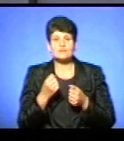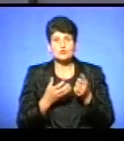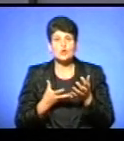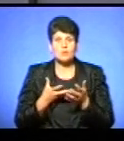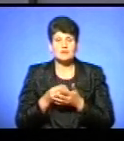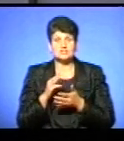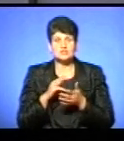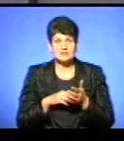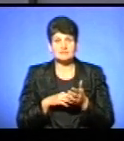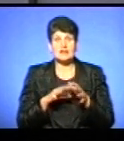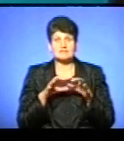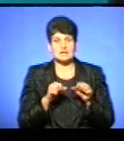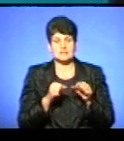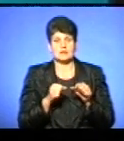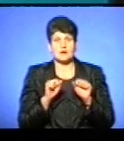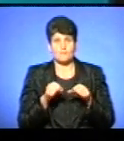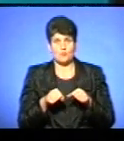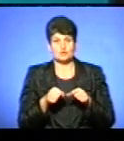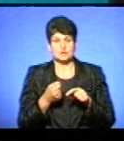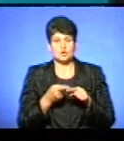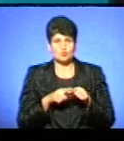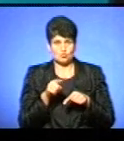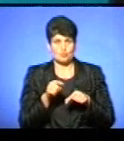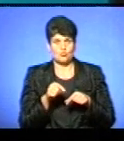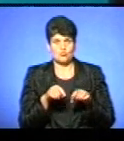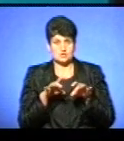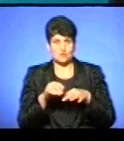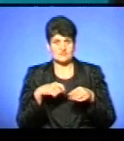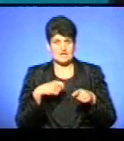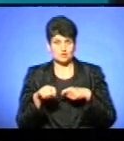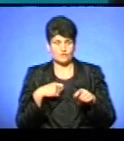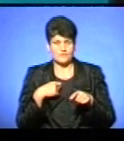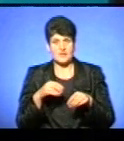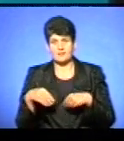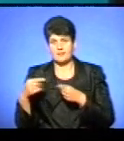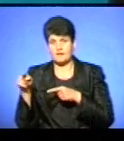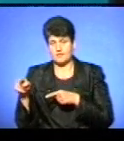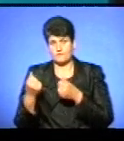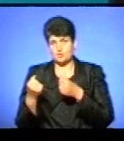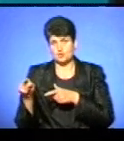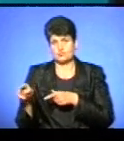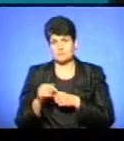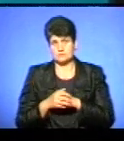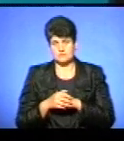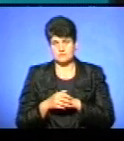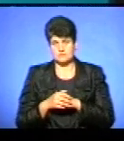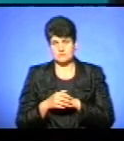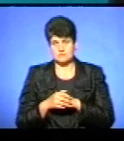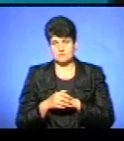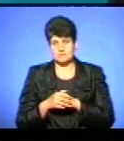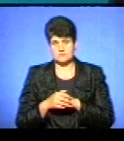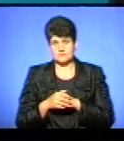штраф, на власника можна цю постанову скасувати, а винести цю постанову на водія. Тобто,